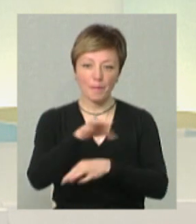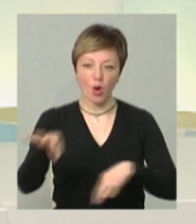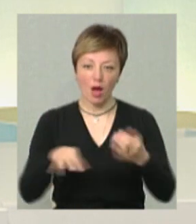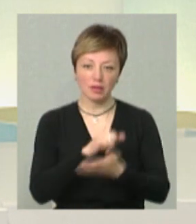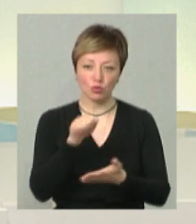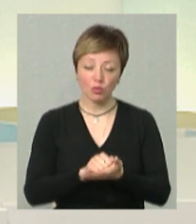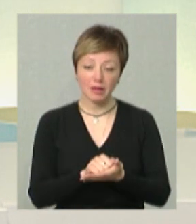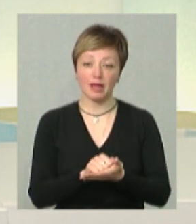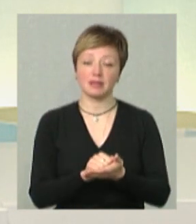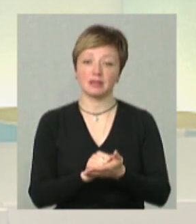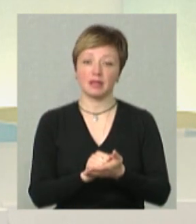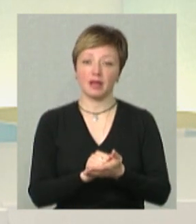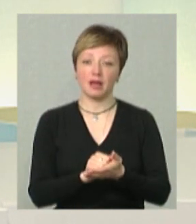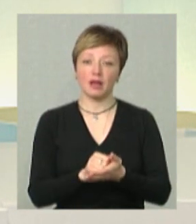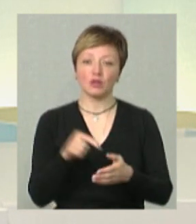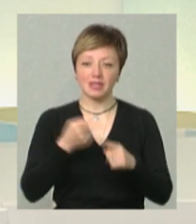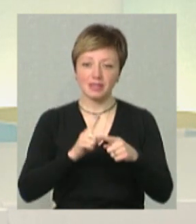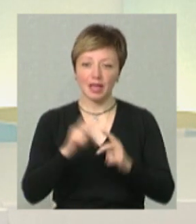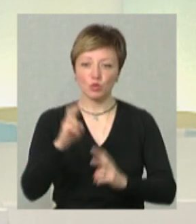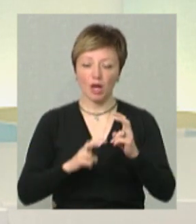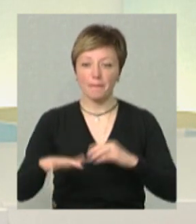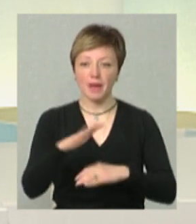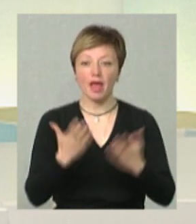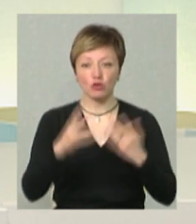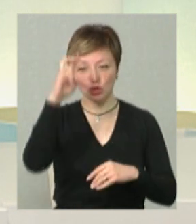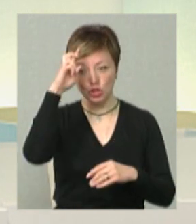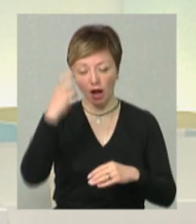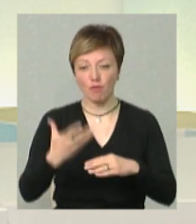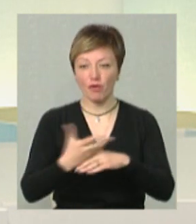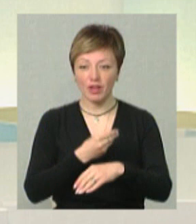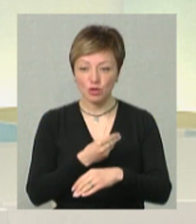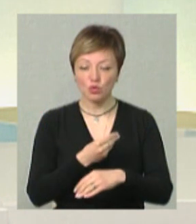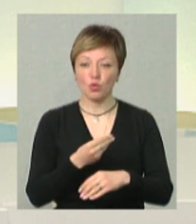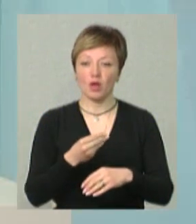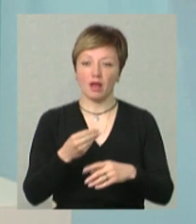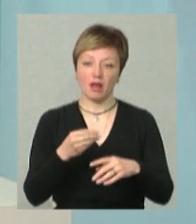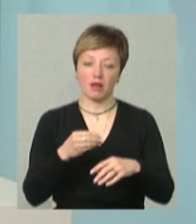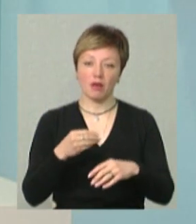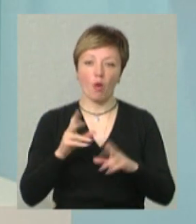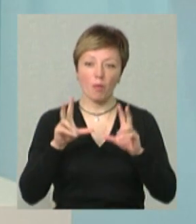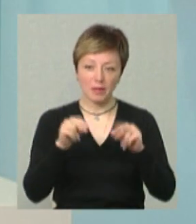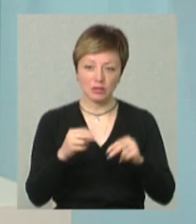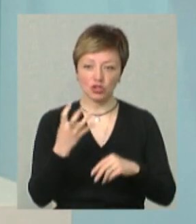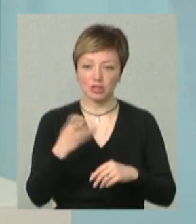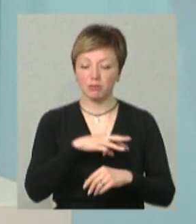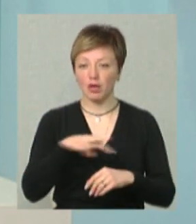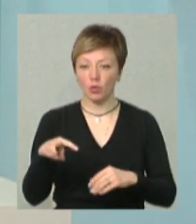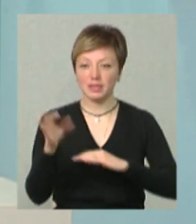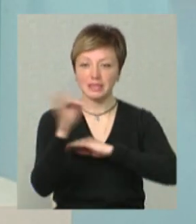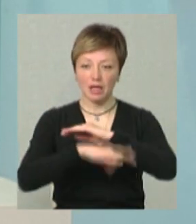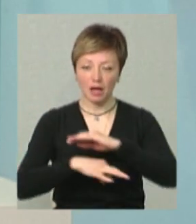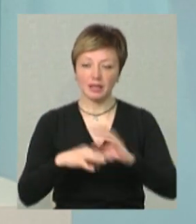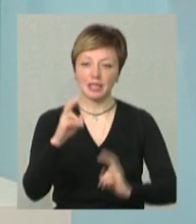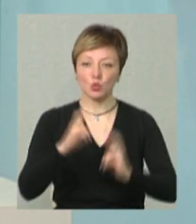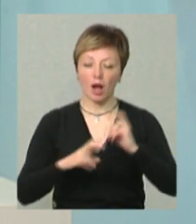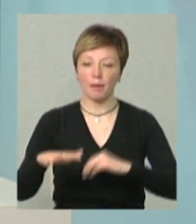документація на інфраструктуру індустріальних парків. Якщо держава профінансує анонсовані 400 мільйонів на західні індустріальні